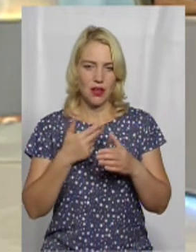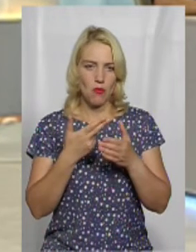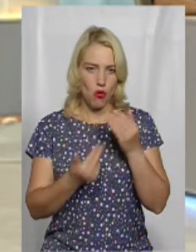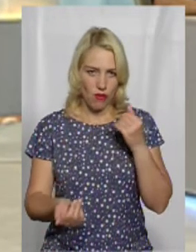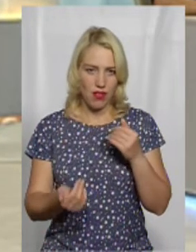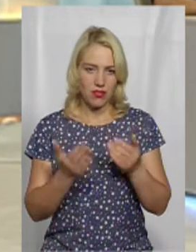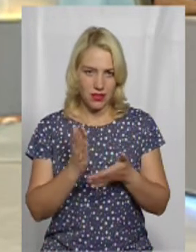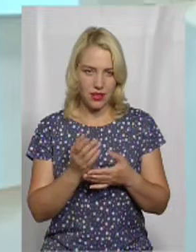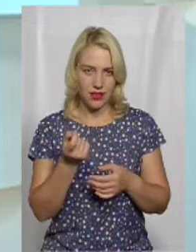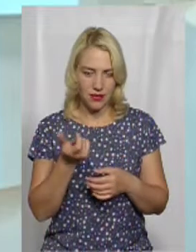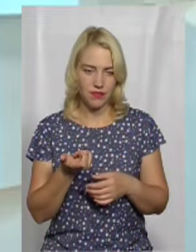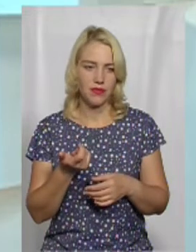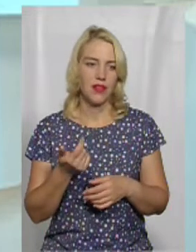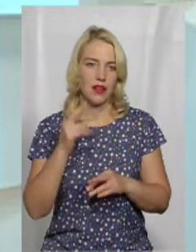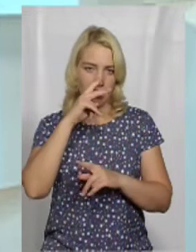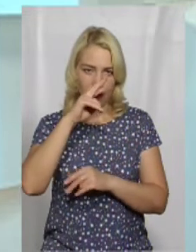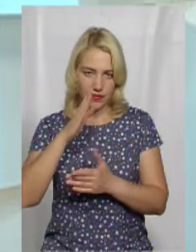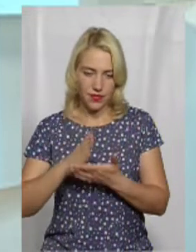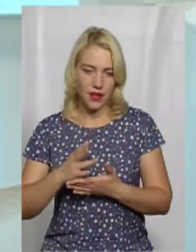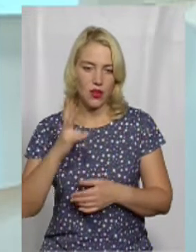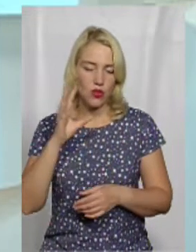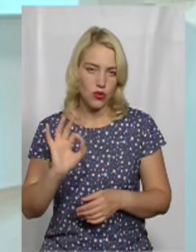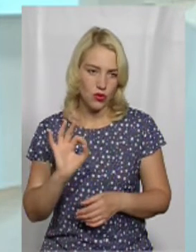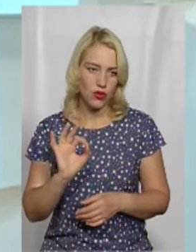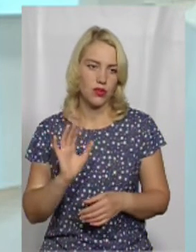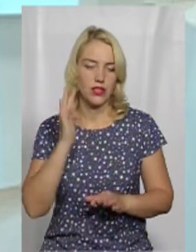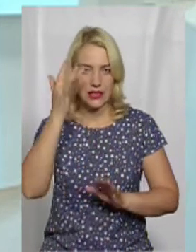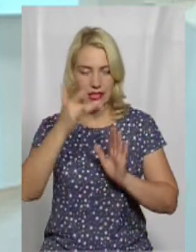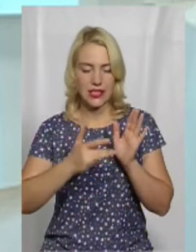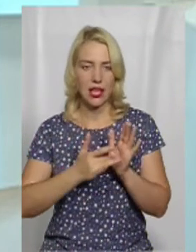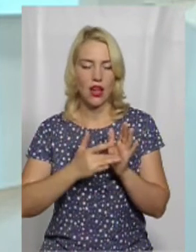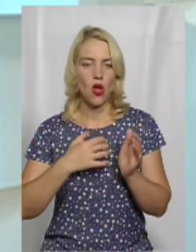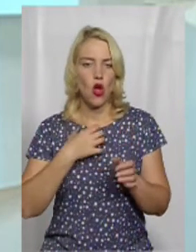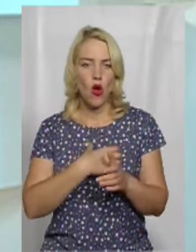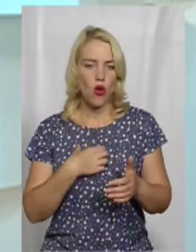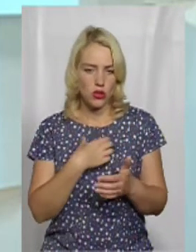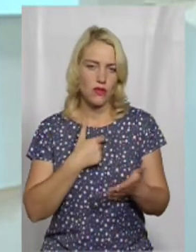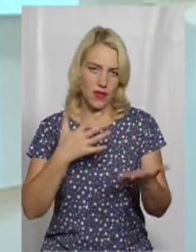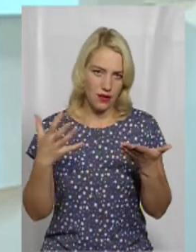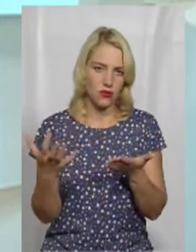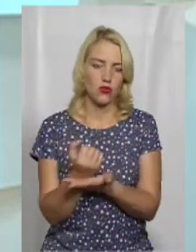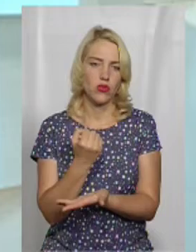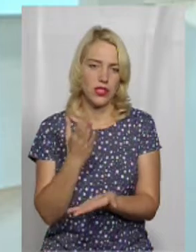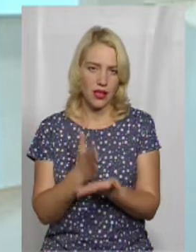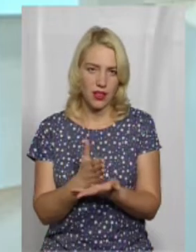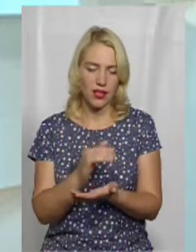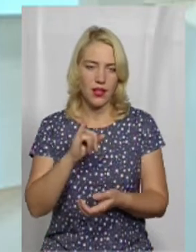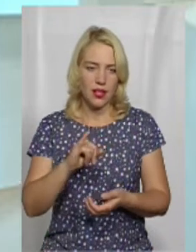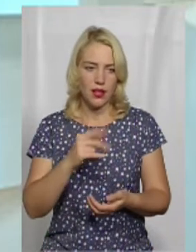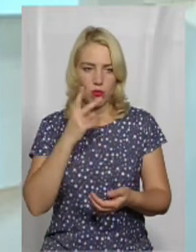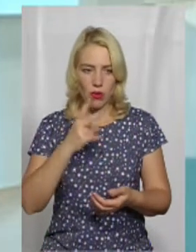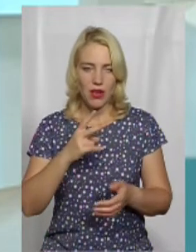проєктором і так далі. Ну, основної цілі ми все одно досягли, ми побачили